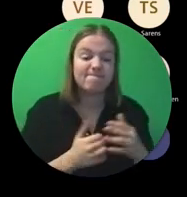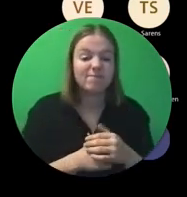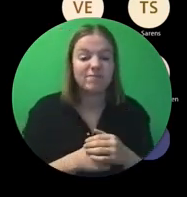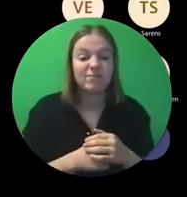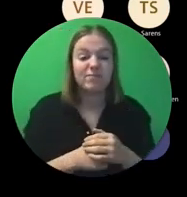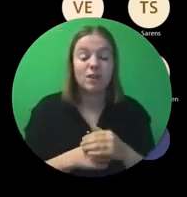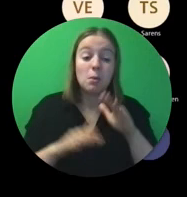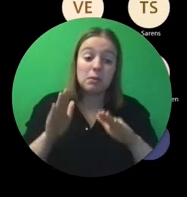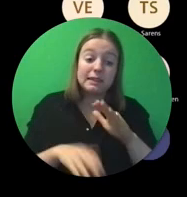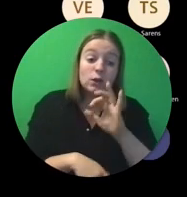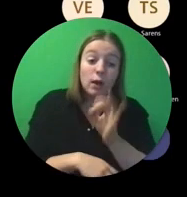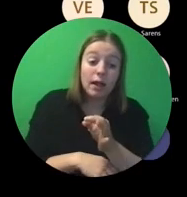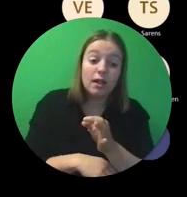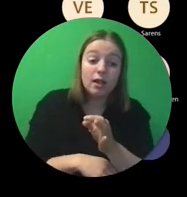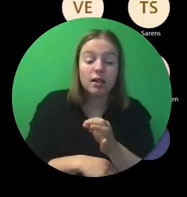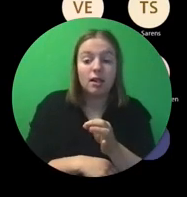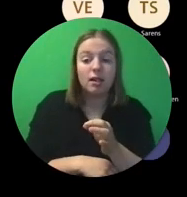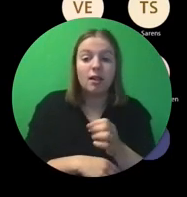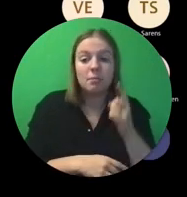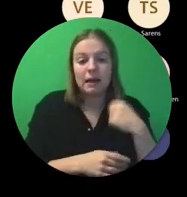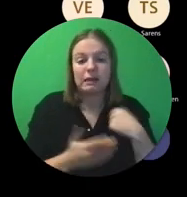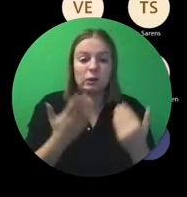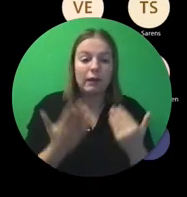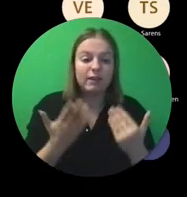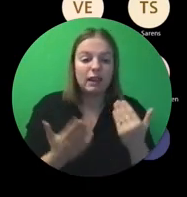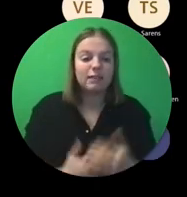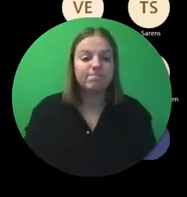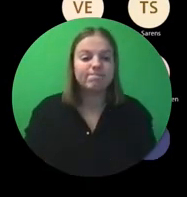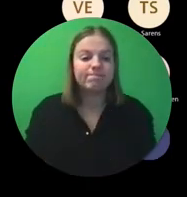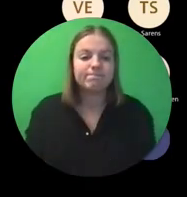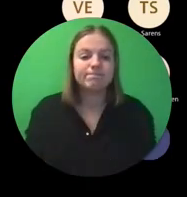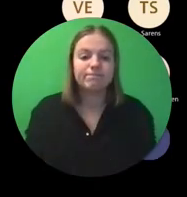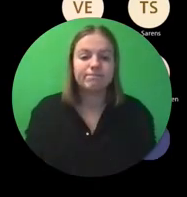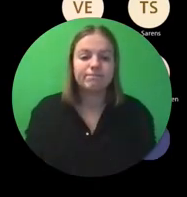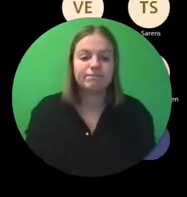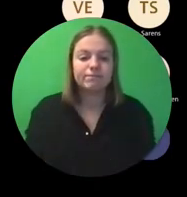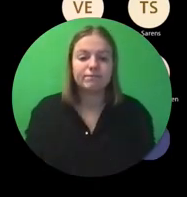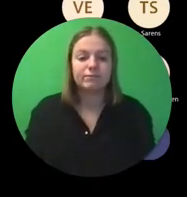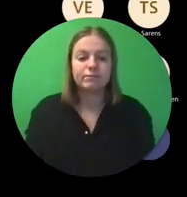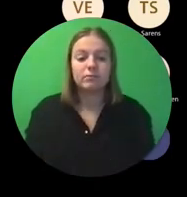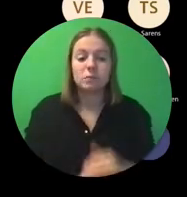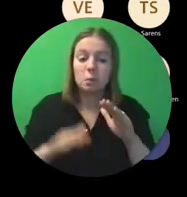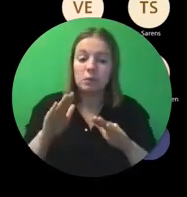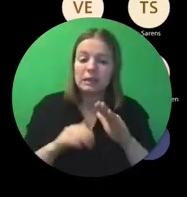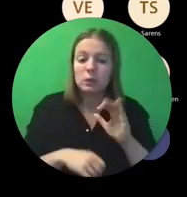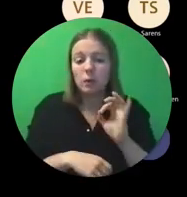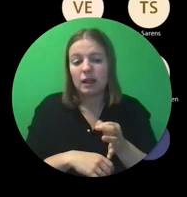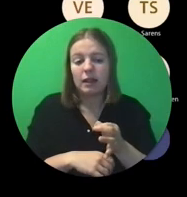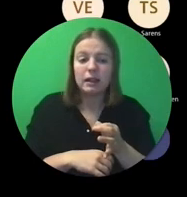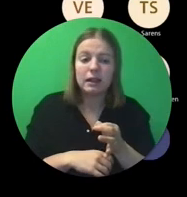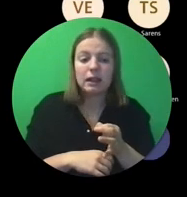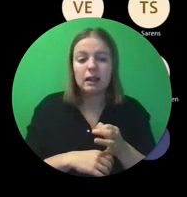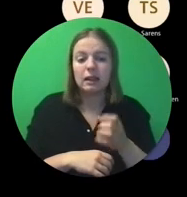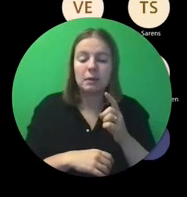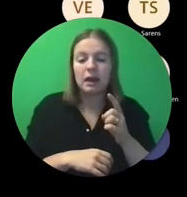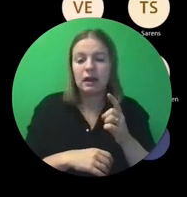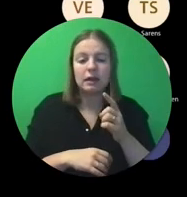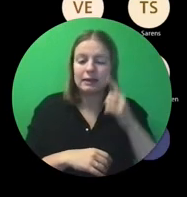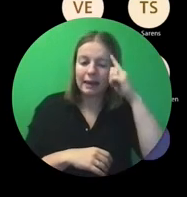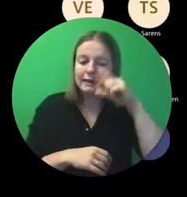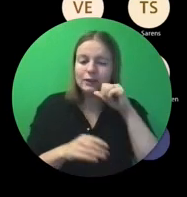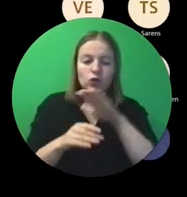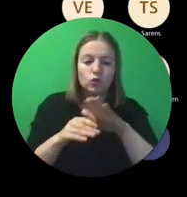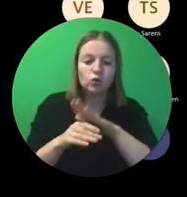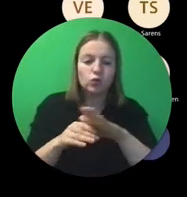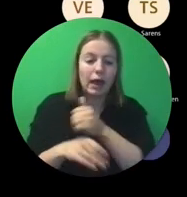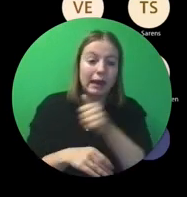Het kan misschien zijn, maar ik twijfel er wat aan. Het zou kunnen, maar vermoedelijk zal het niet genoeg zijn